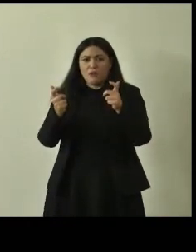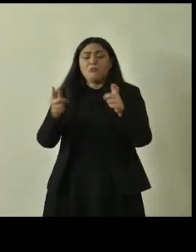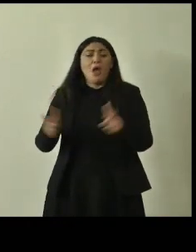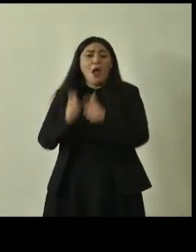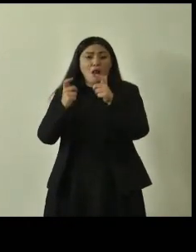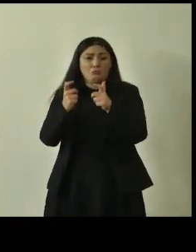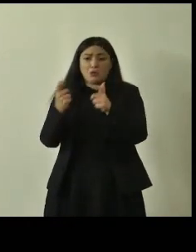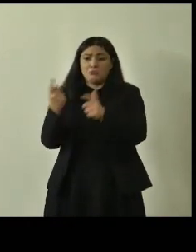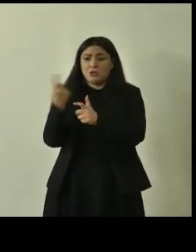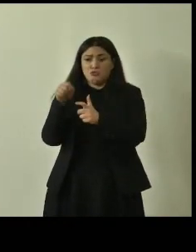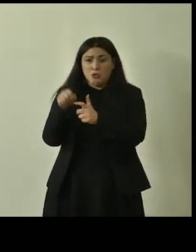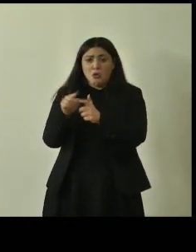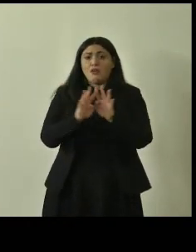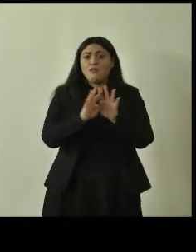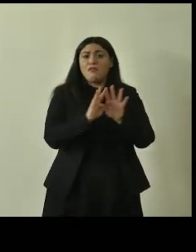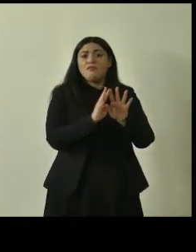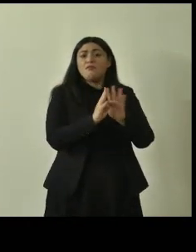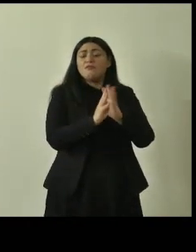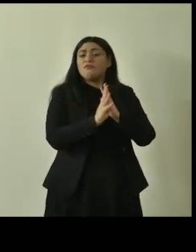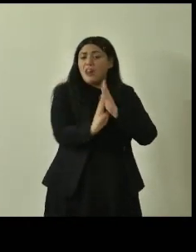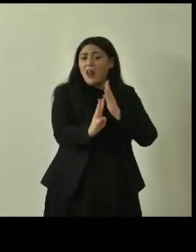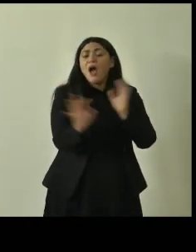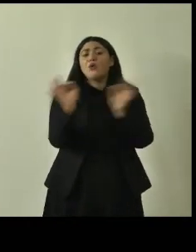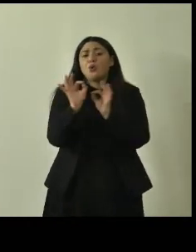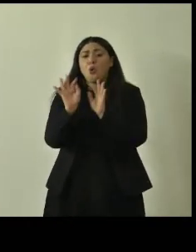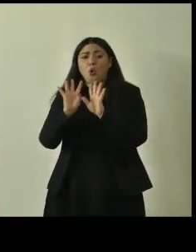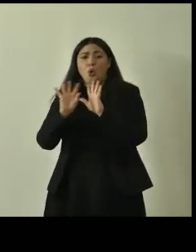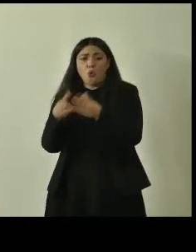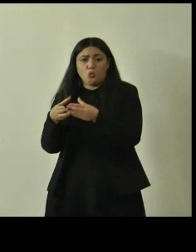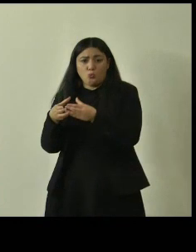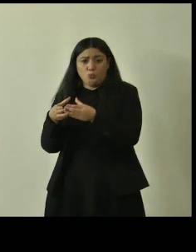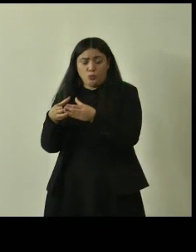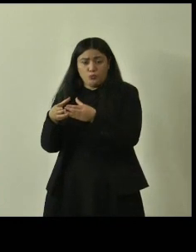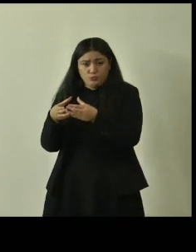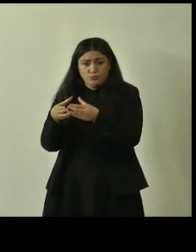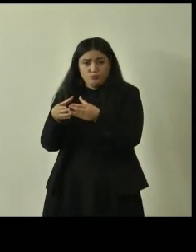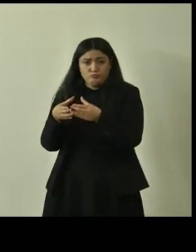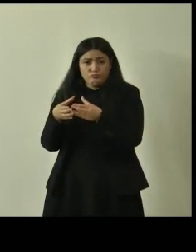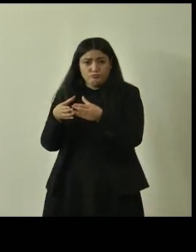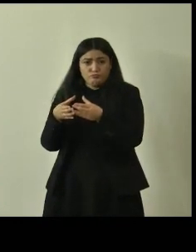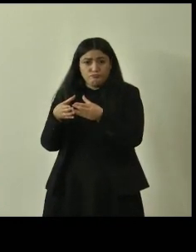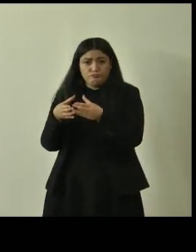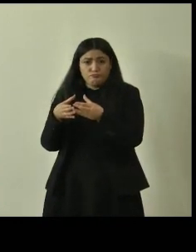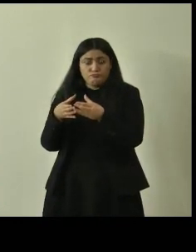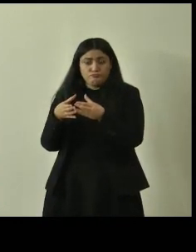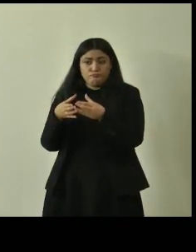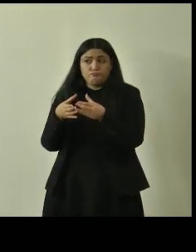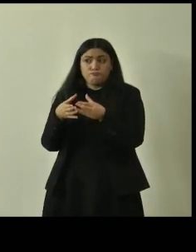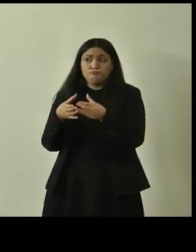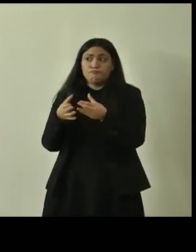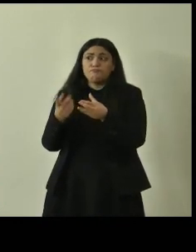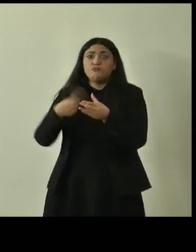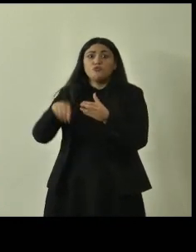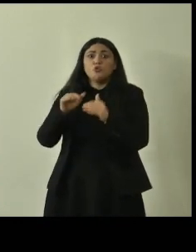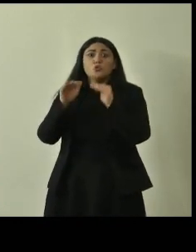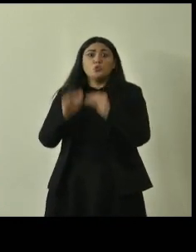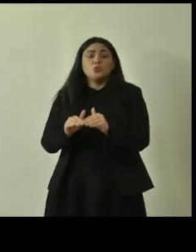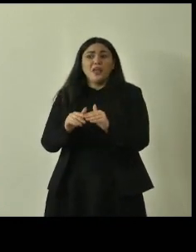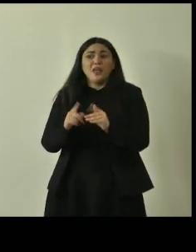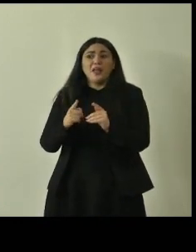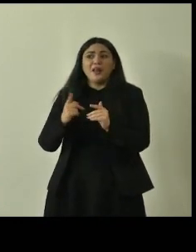alberi in filare alberi in gruppo uno dei limiti della nostra tutela finora è stata quella che ci siamo